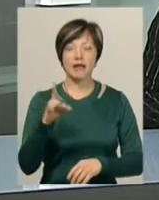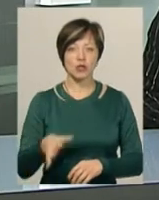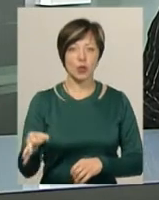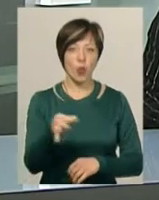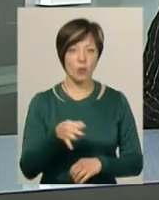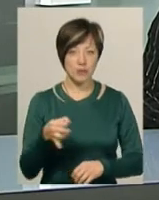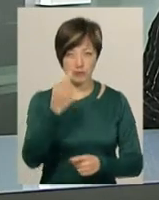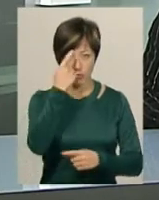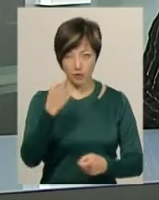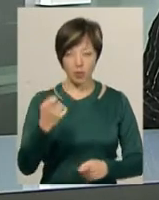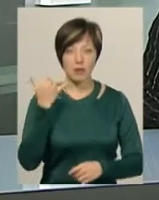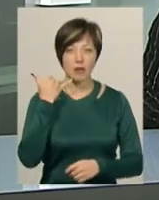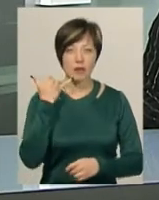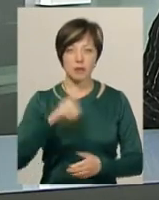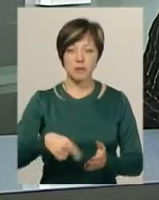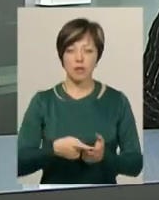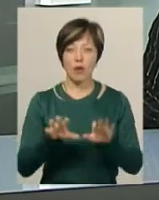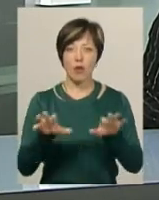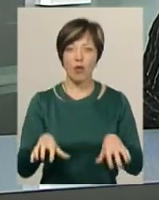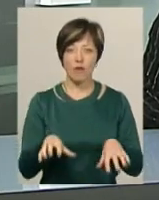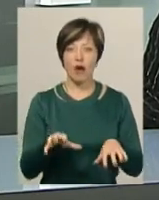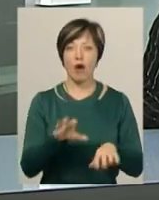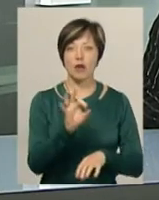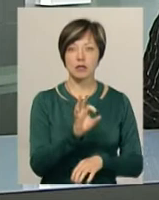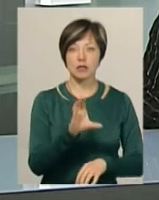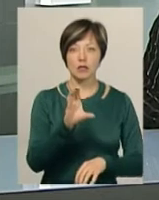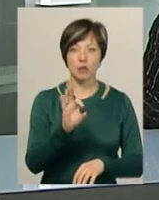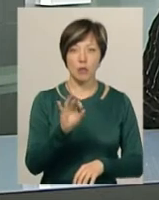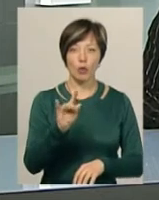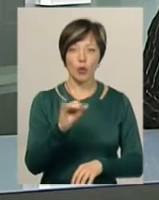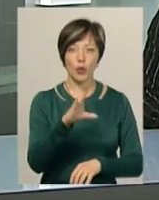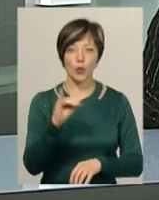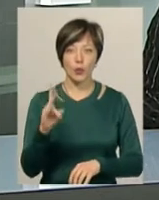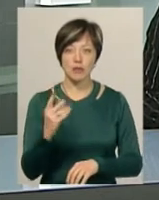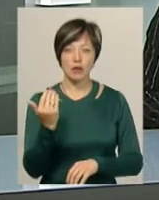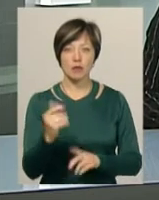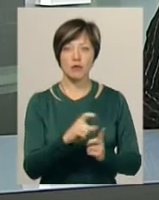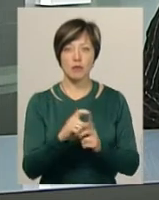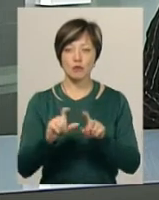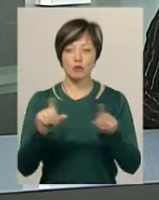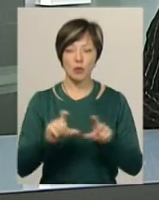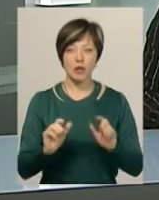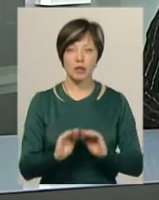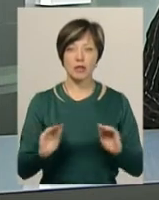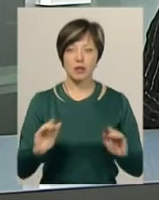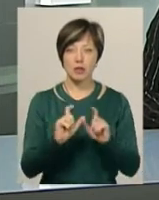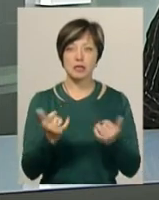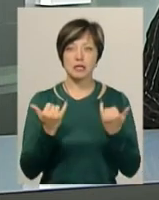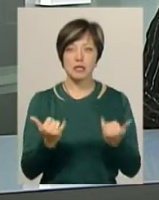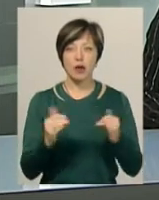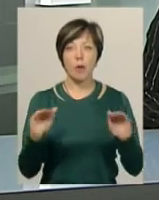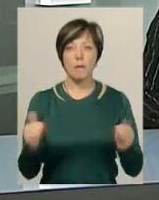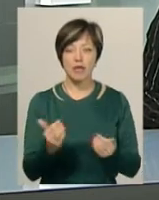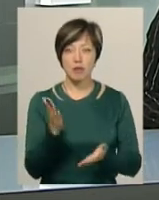Про це нам телефоном повідомив міський голова Нетішина Олександр Сопронюк. За його словами, у школах та дитячих садках наразі